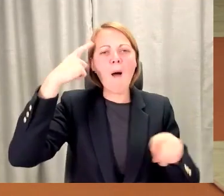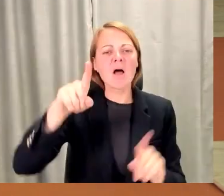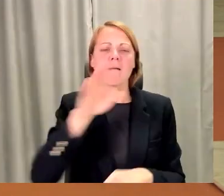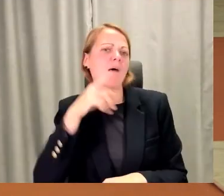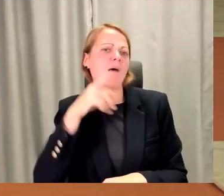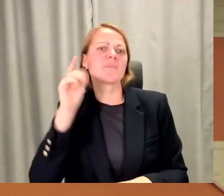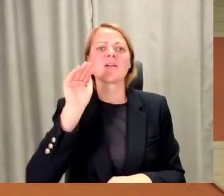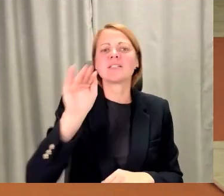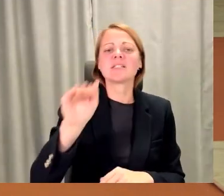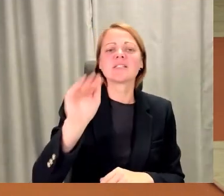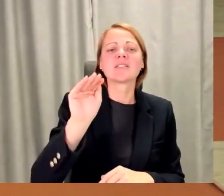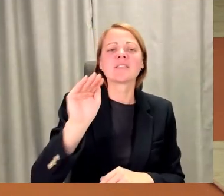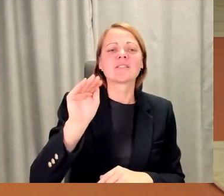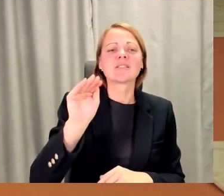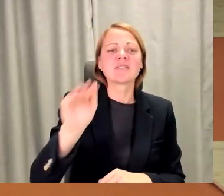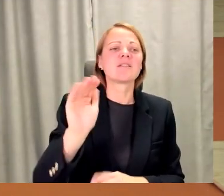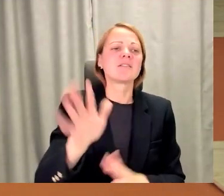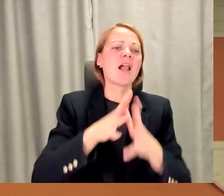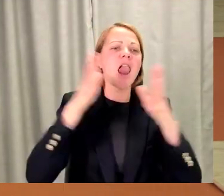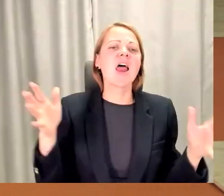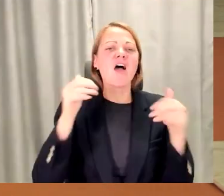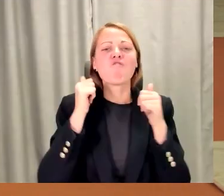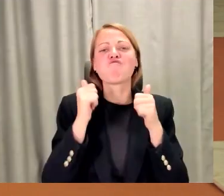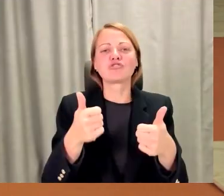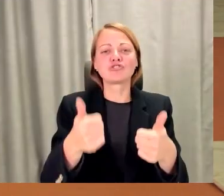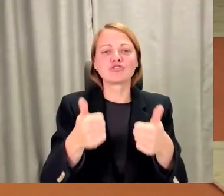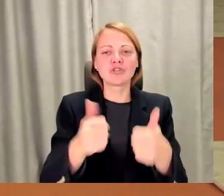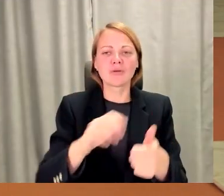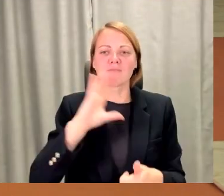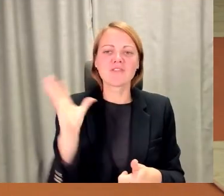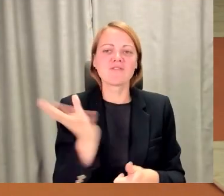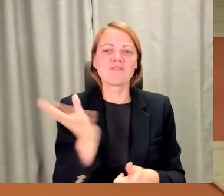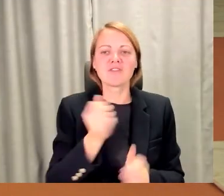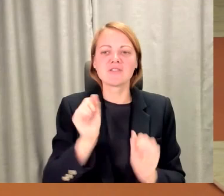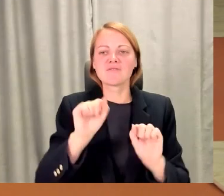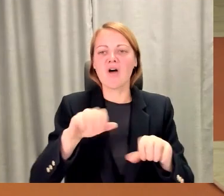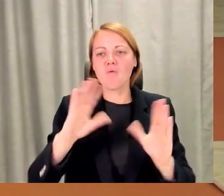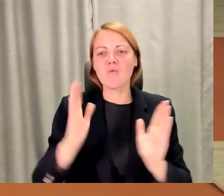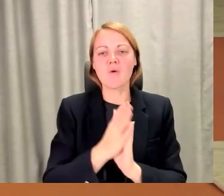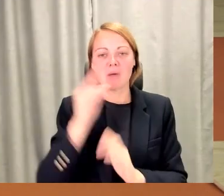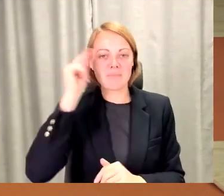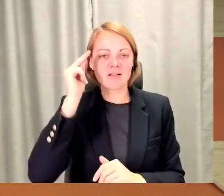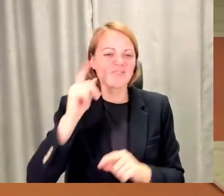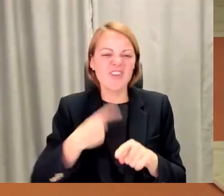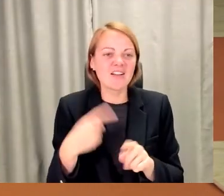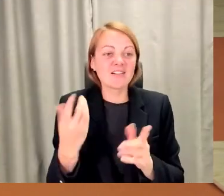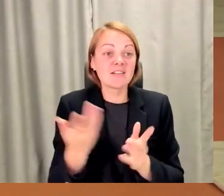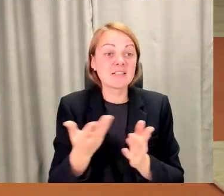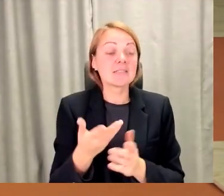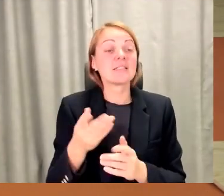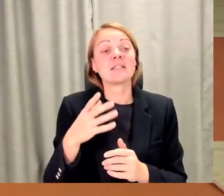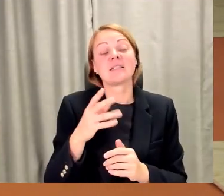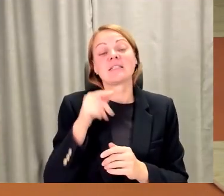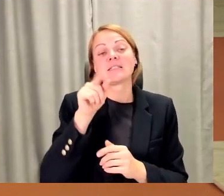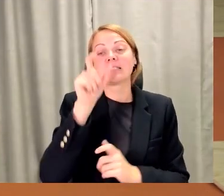lielākas un foršākas, un mēs visu varam kopā mācīties daudz ko jaunu vēl kaut kā. Pārvarēt cilvēkam to sajūtu, ka esmu